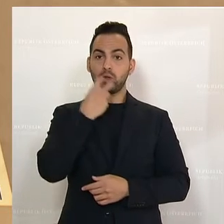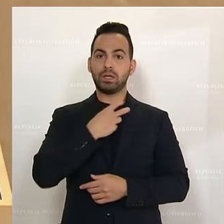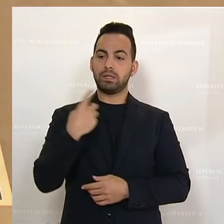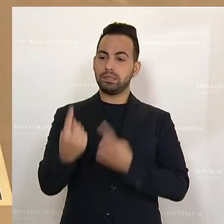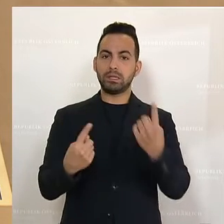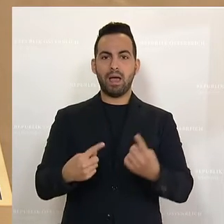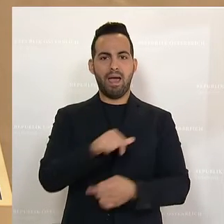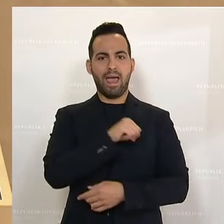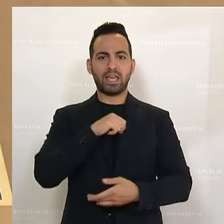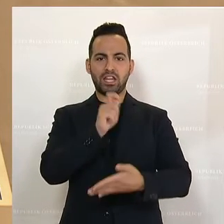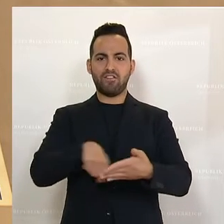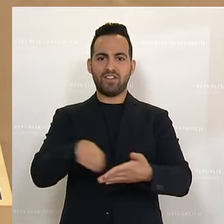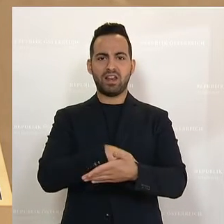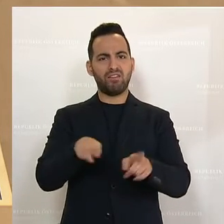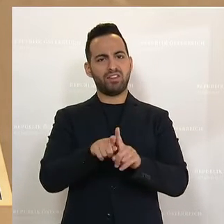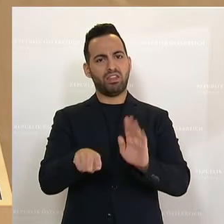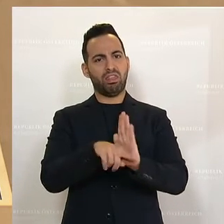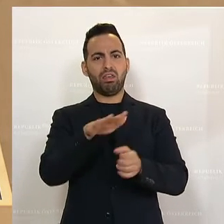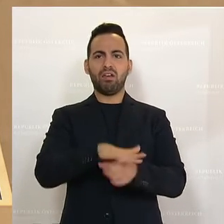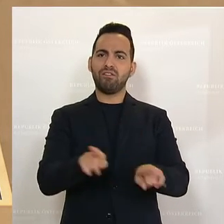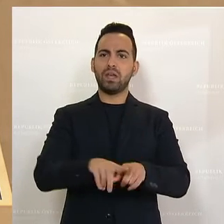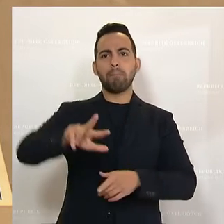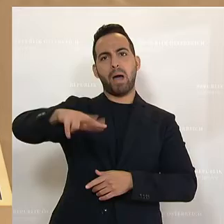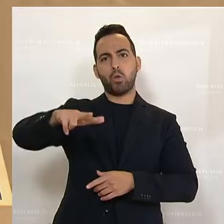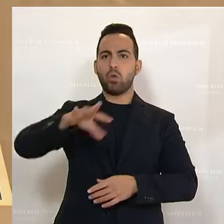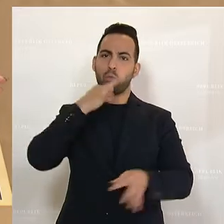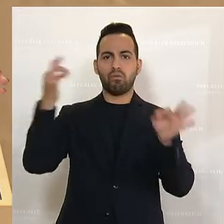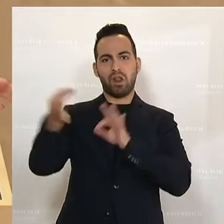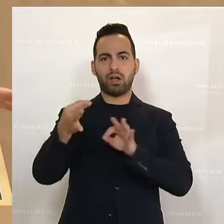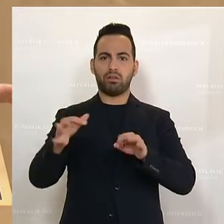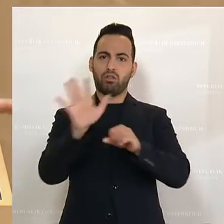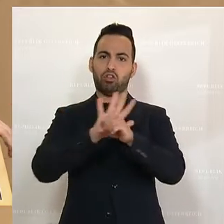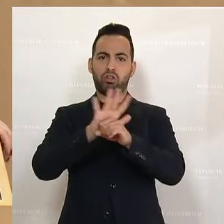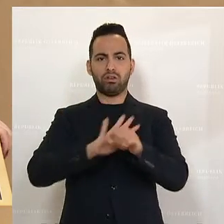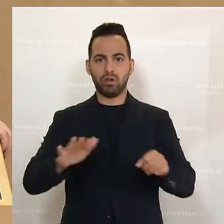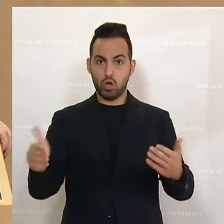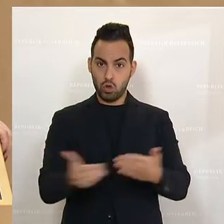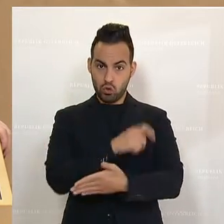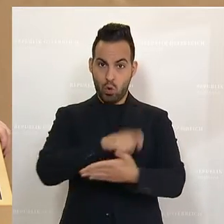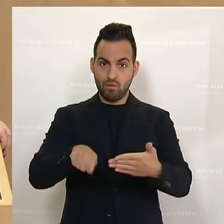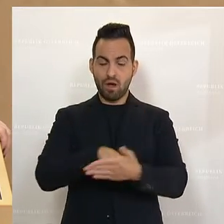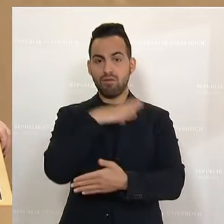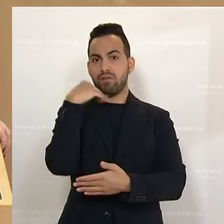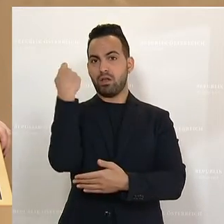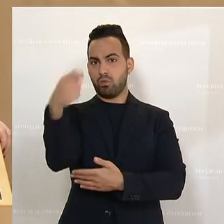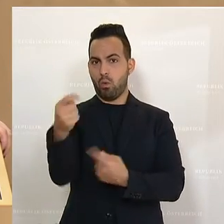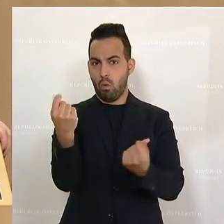eigenen Wählerinnen und Wählern zu Marionetten von Umfragen. Neuwahlen kosten viel Geld.